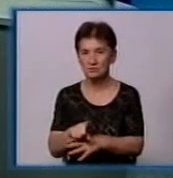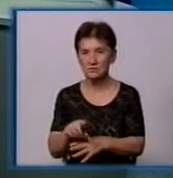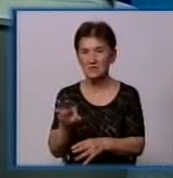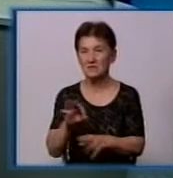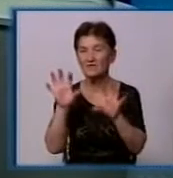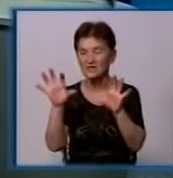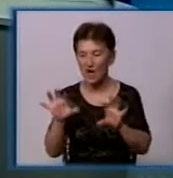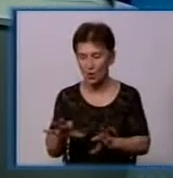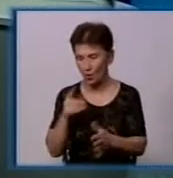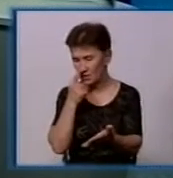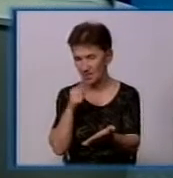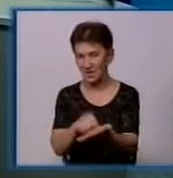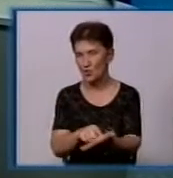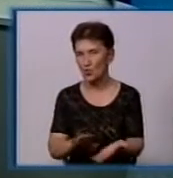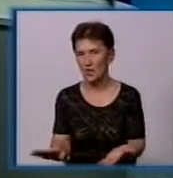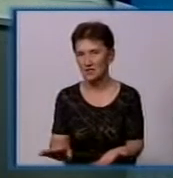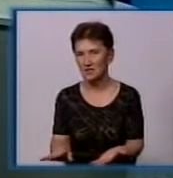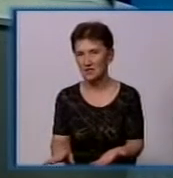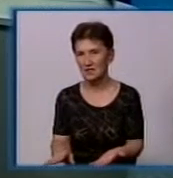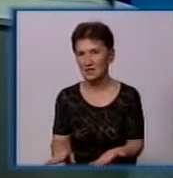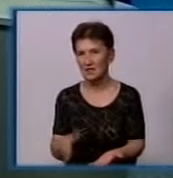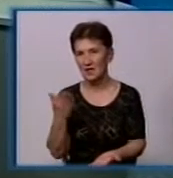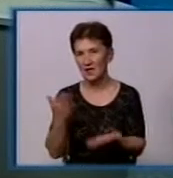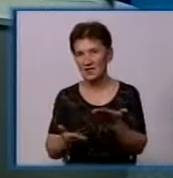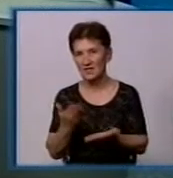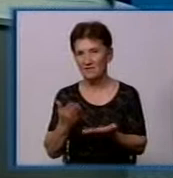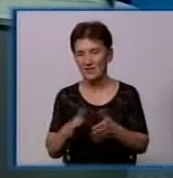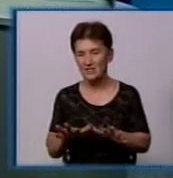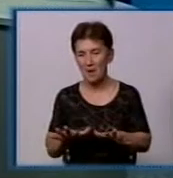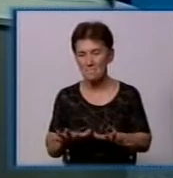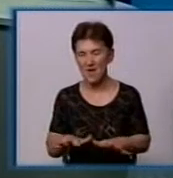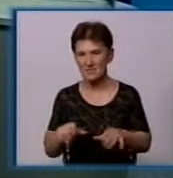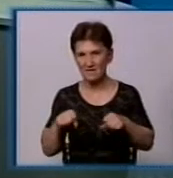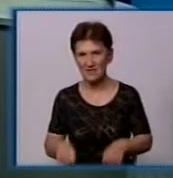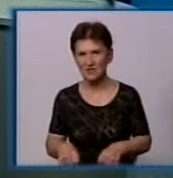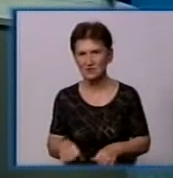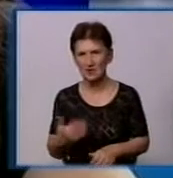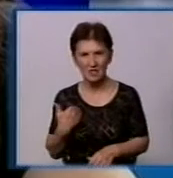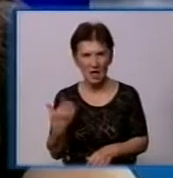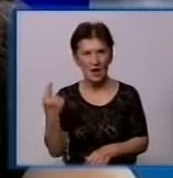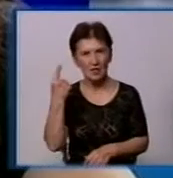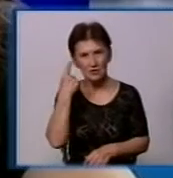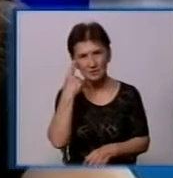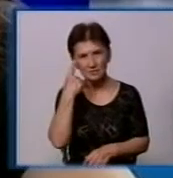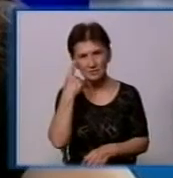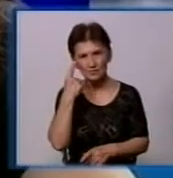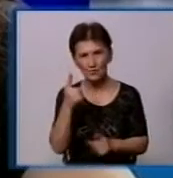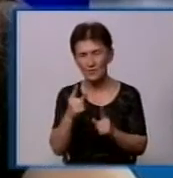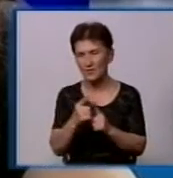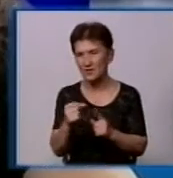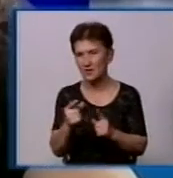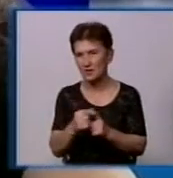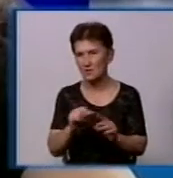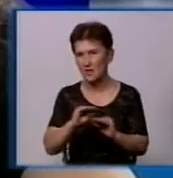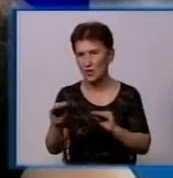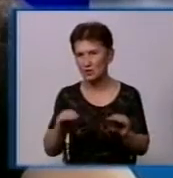не сказано? Місцева влада? Да, місця власть. Є такі повноваження? Як гадаєте? Думаю, в правилах благоустройства,